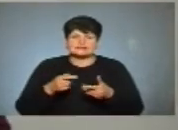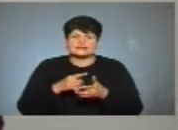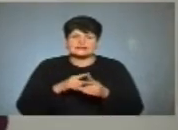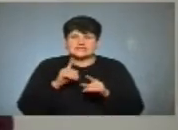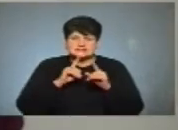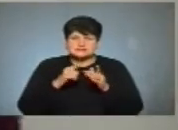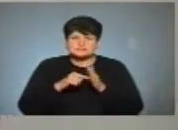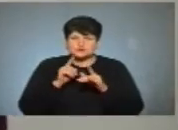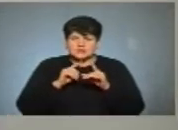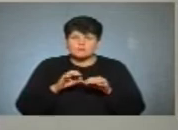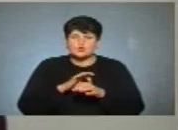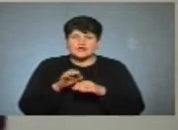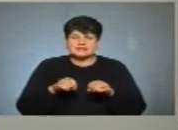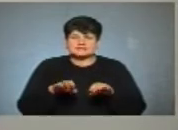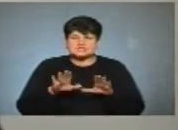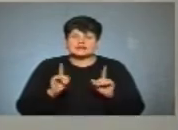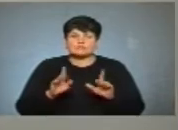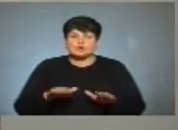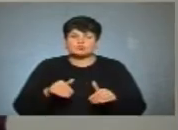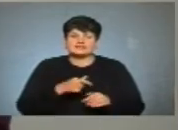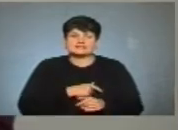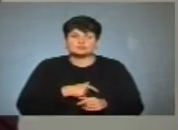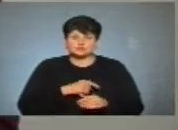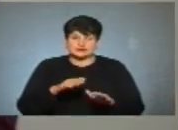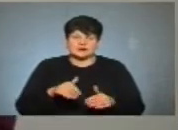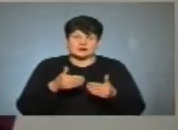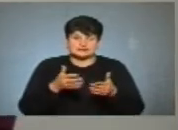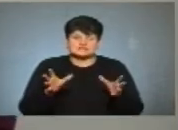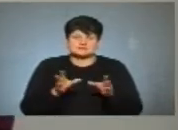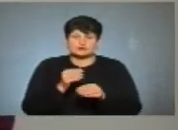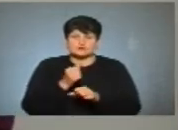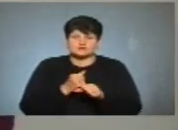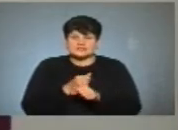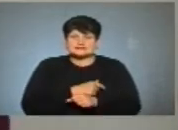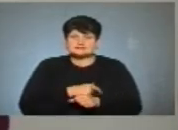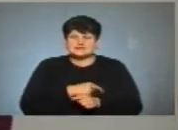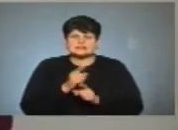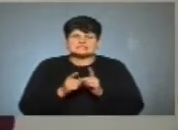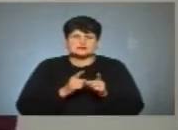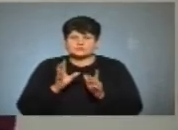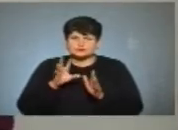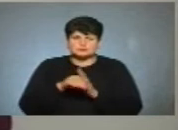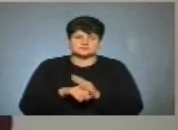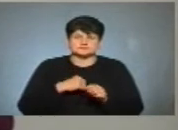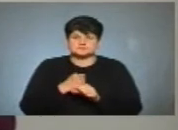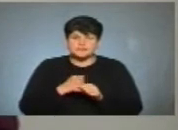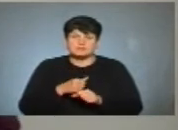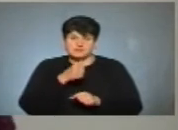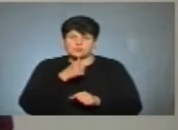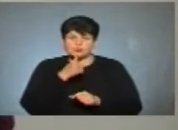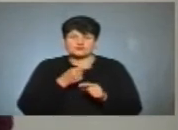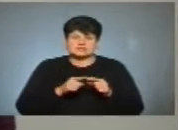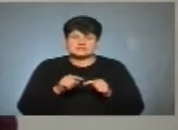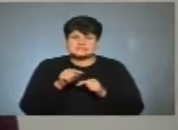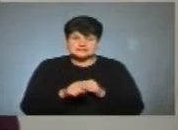ради проекти, рішень, навіть пропонувати депутатам, щоб вони їх виносили, співпрацювати з депутатами, якісь реформи втілювати. Ми це пробували,